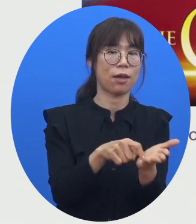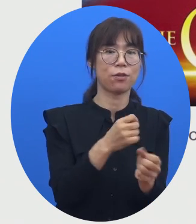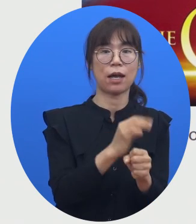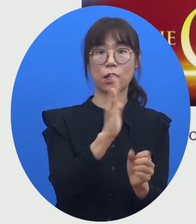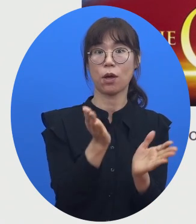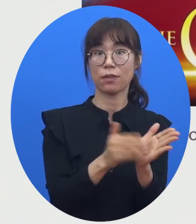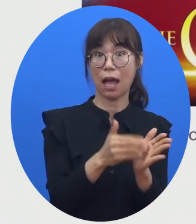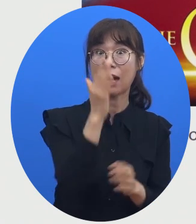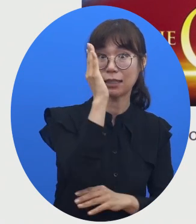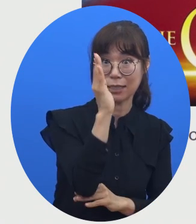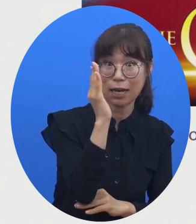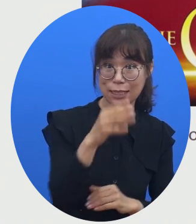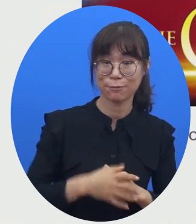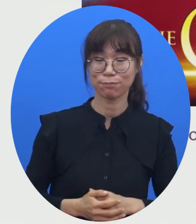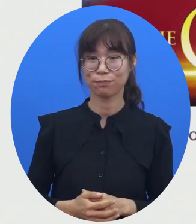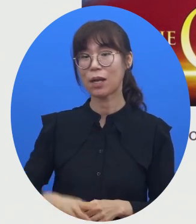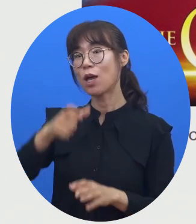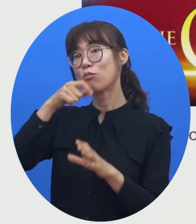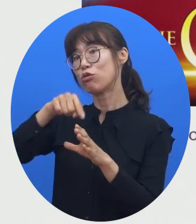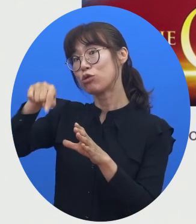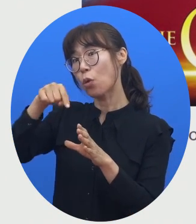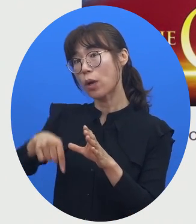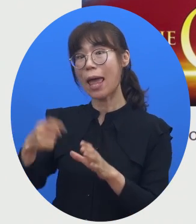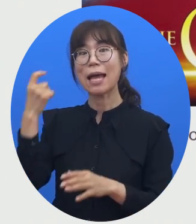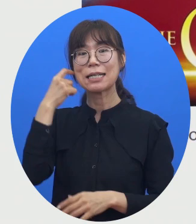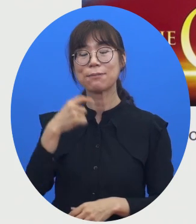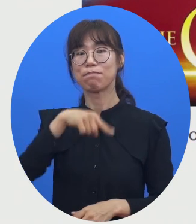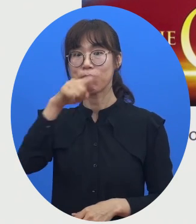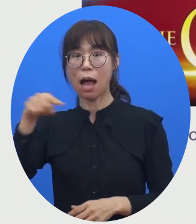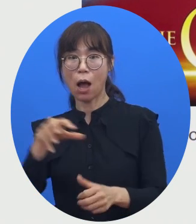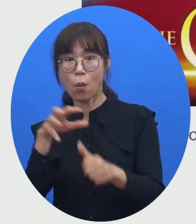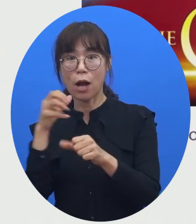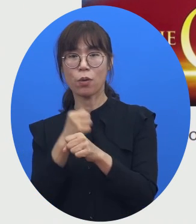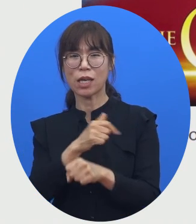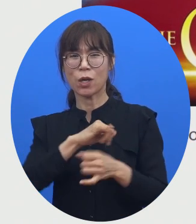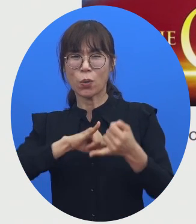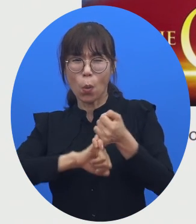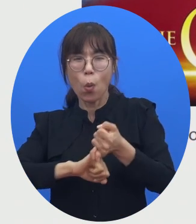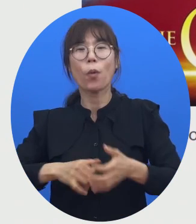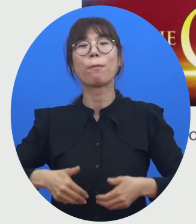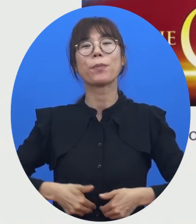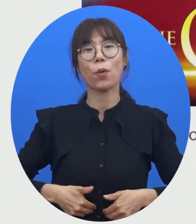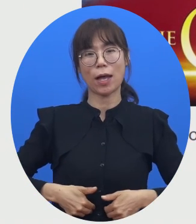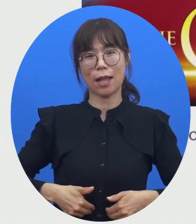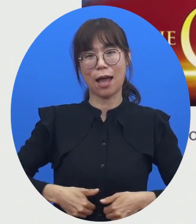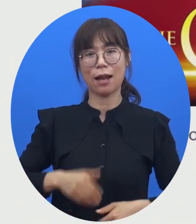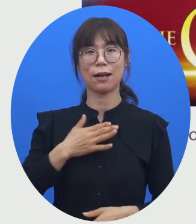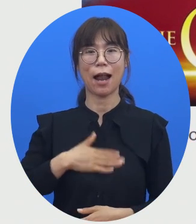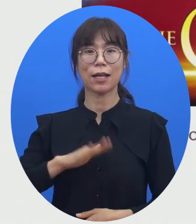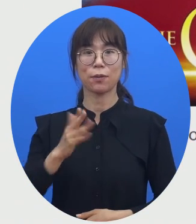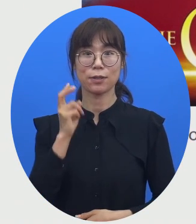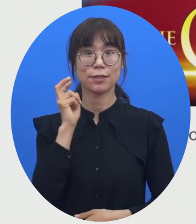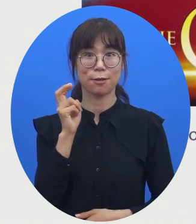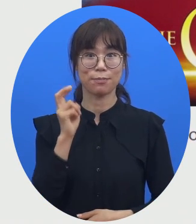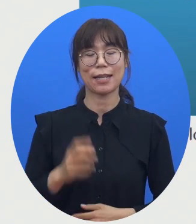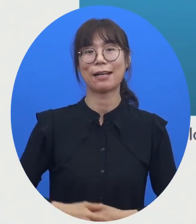의사소통에 있어서 음파의 이용이 매우 필수적인 요소다라는 것을 알 수가 있습니다.